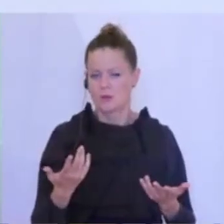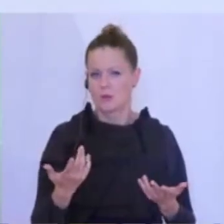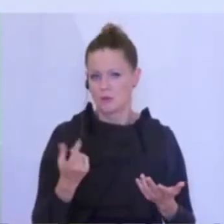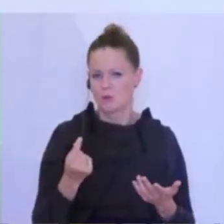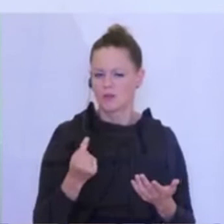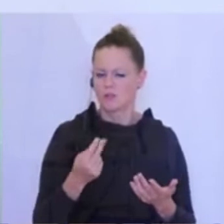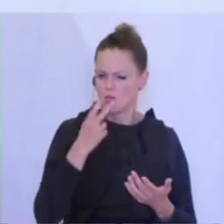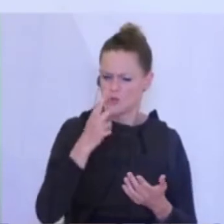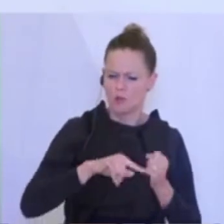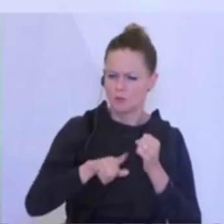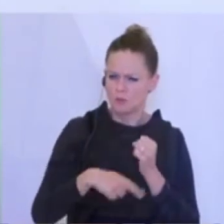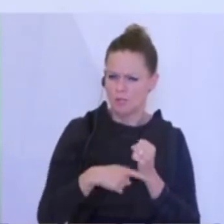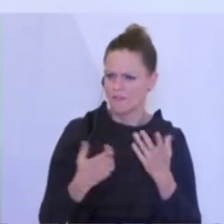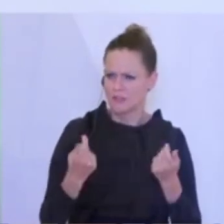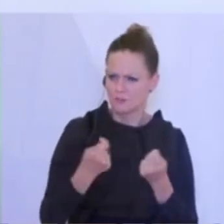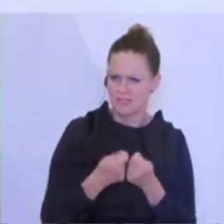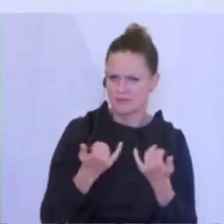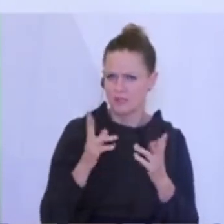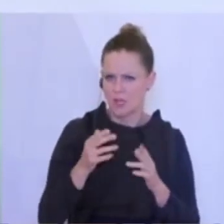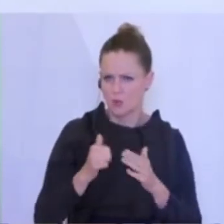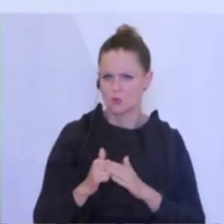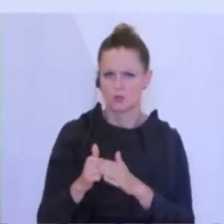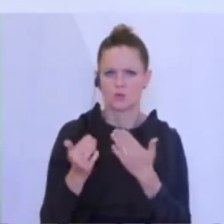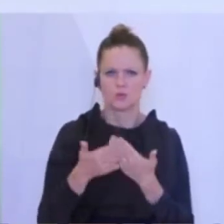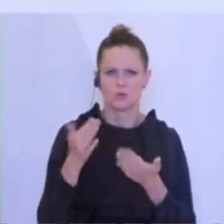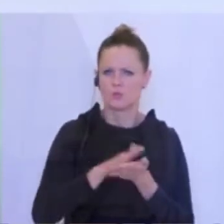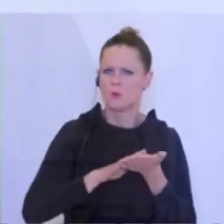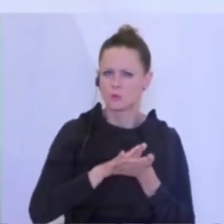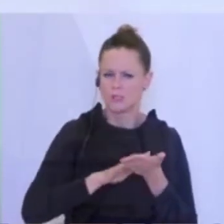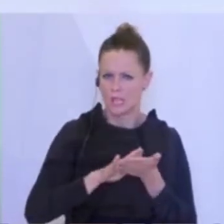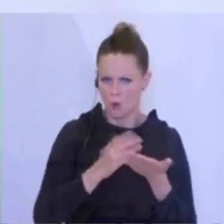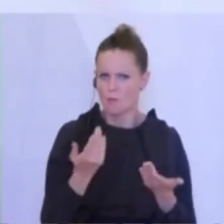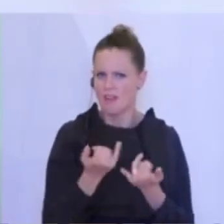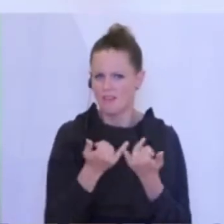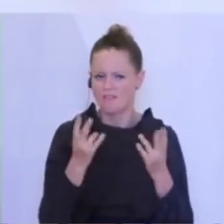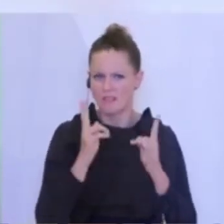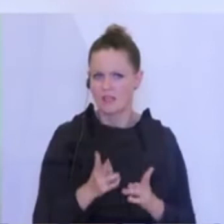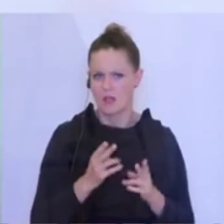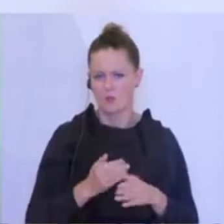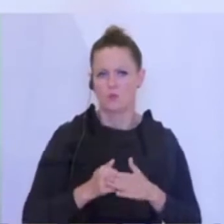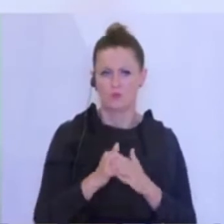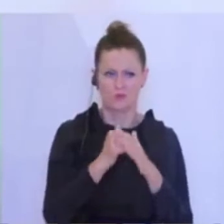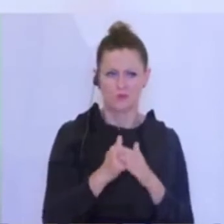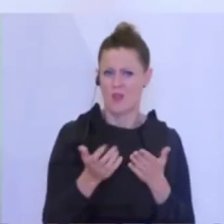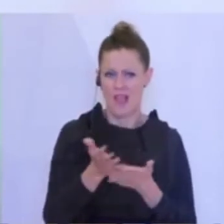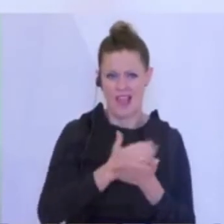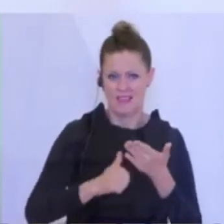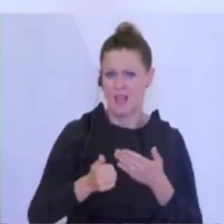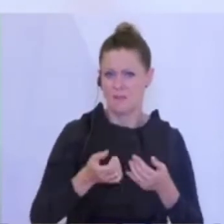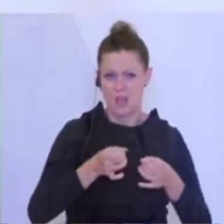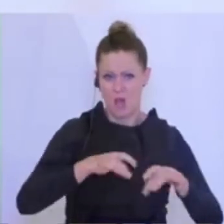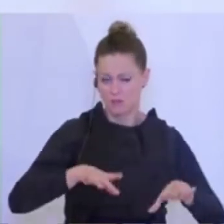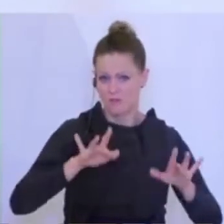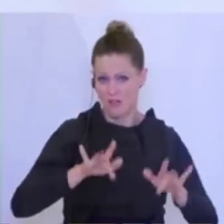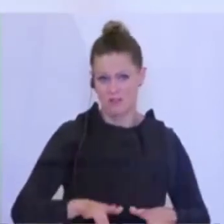die Budgets schauen, wie es hier weitergeht. Das wird die Museen betreffen, die haben ja alle Einnahmenausfälle, das wird andere Häuser betreffen. Mir ist das alles bewusst